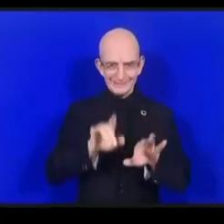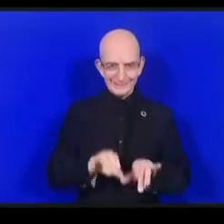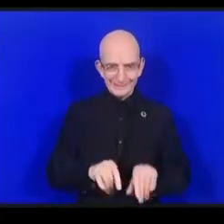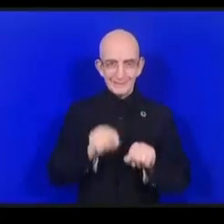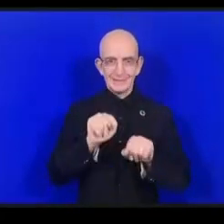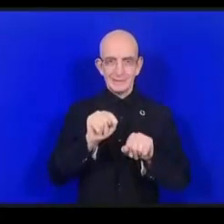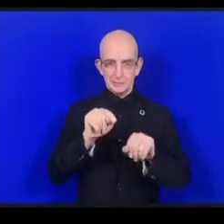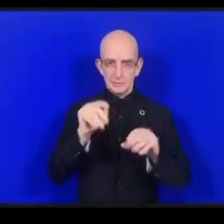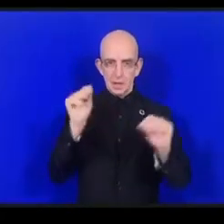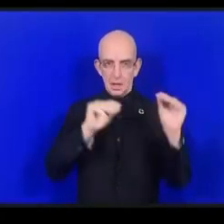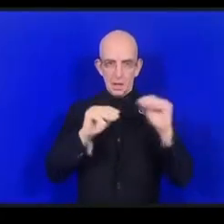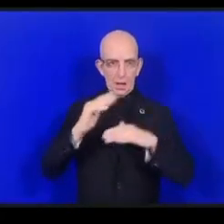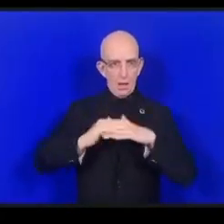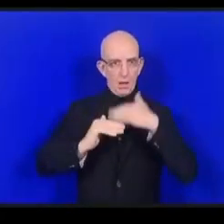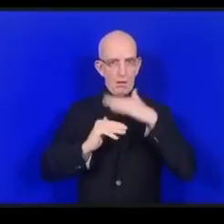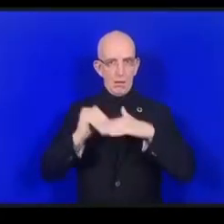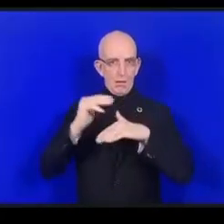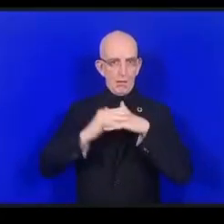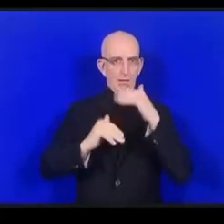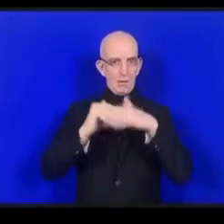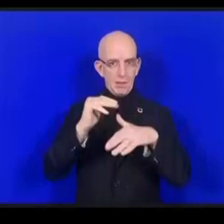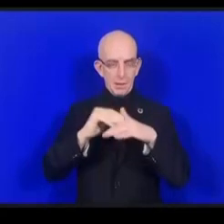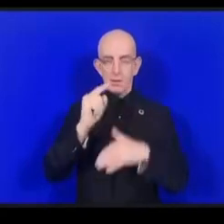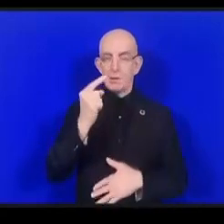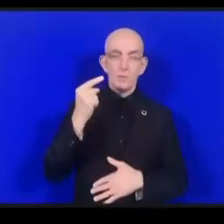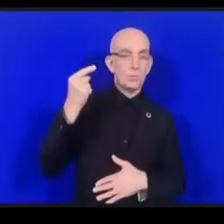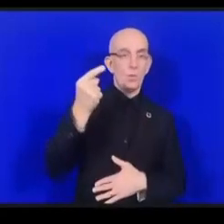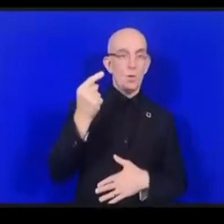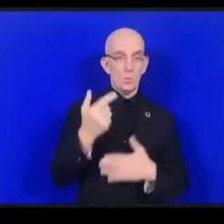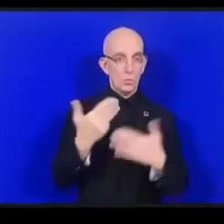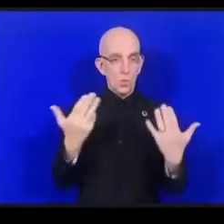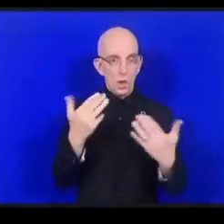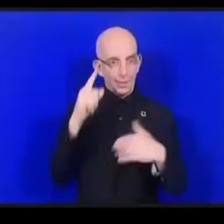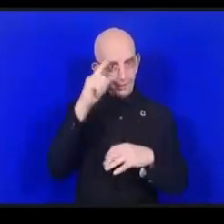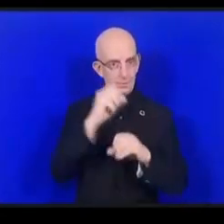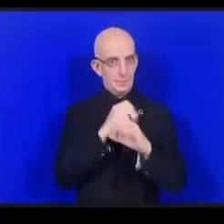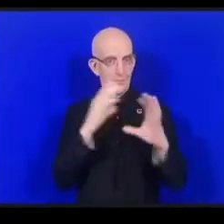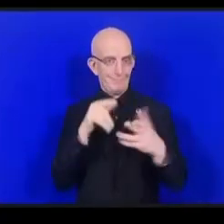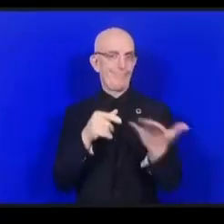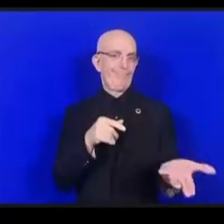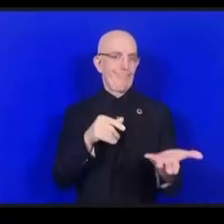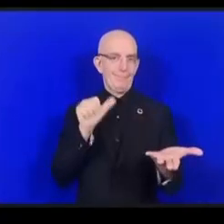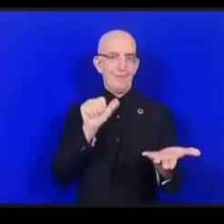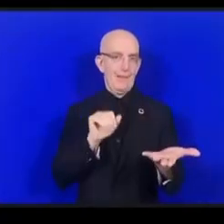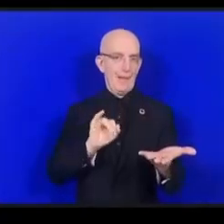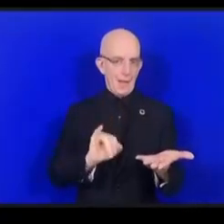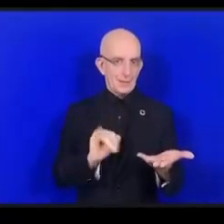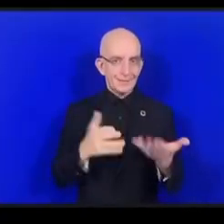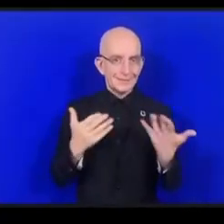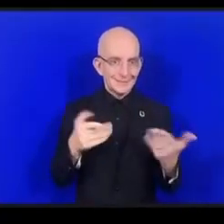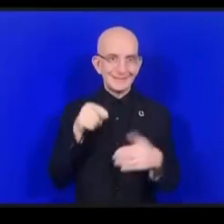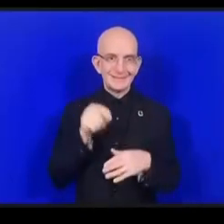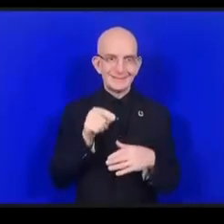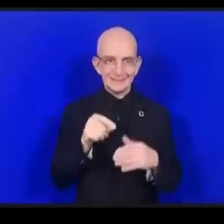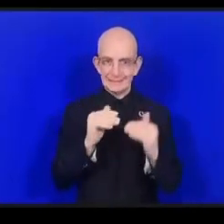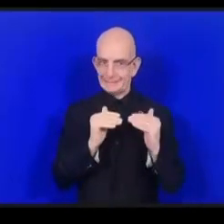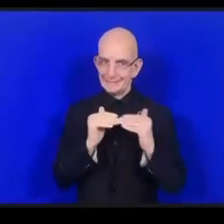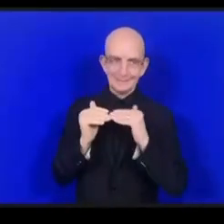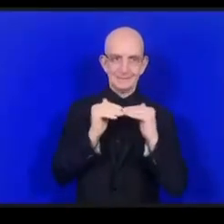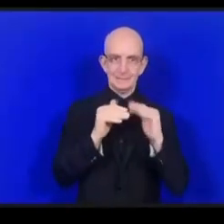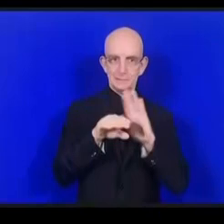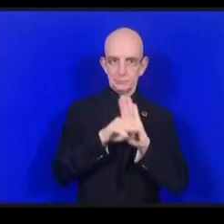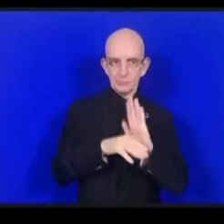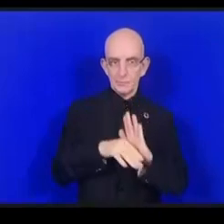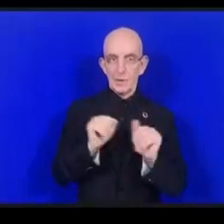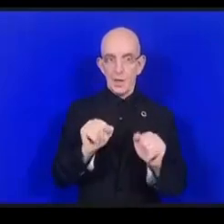الاصطناعي وقضية التشغيل البيني نحن سنواجه هذا التعقيد